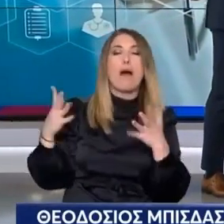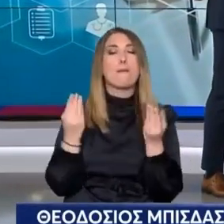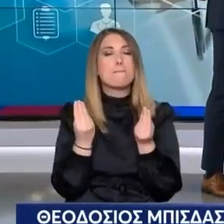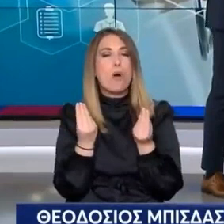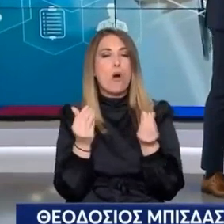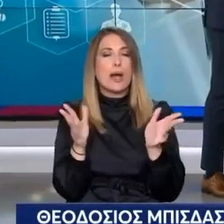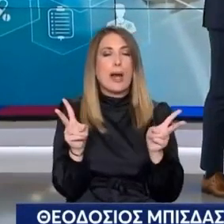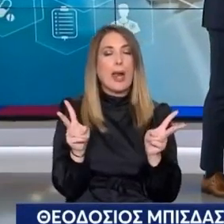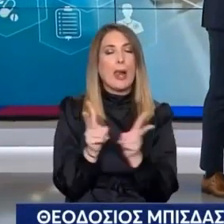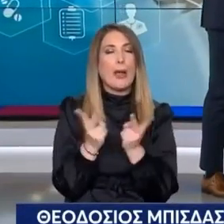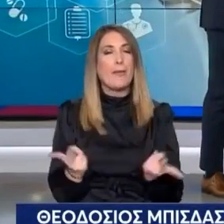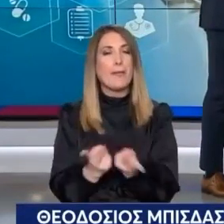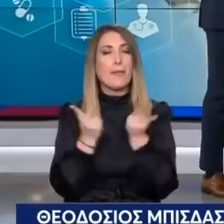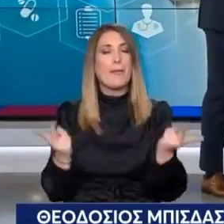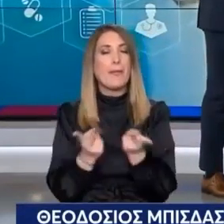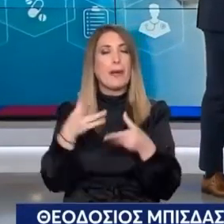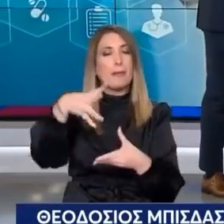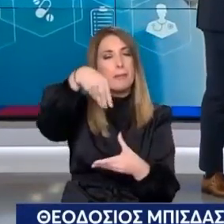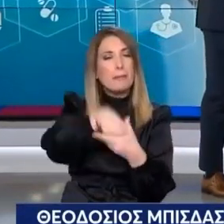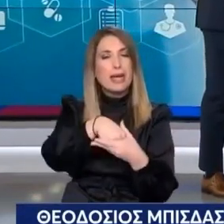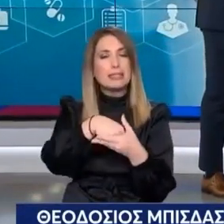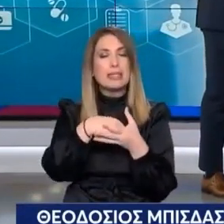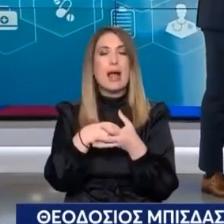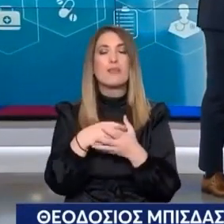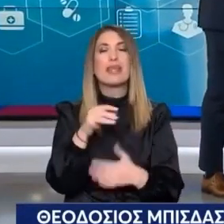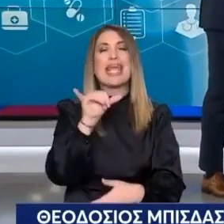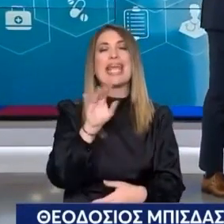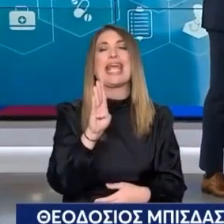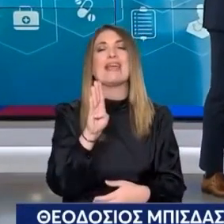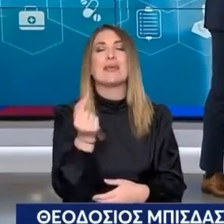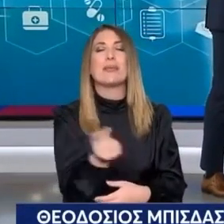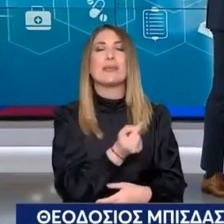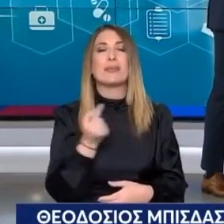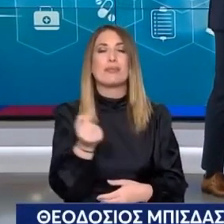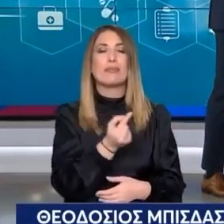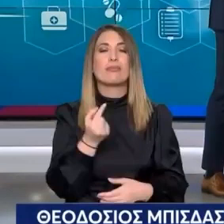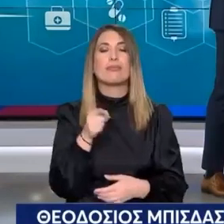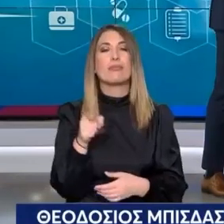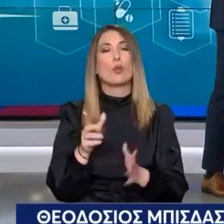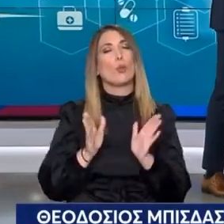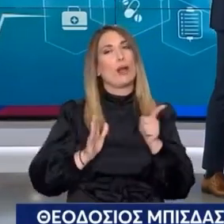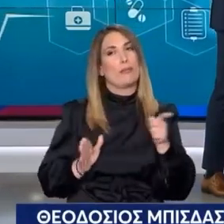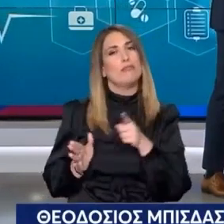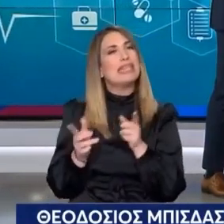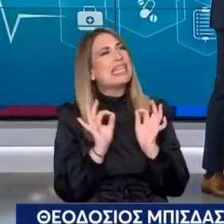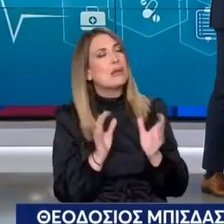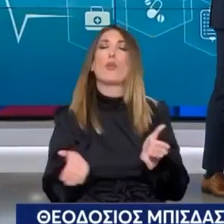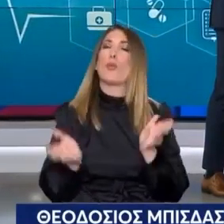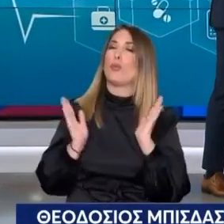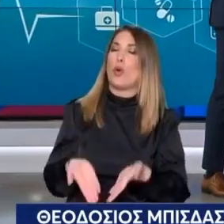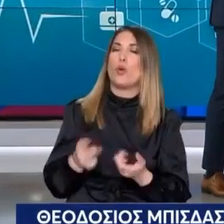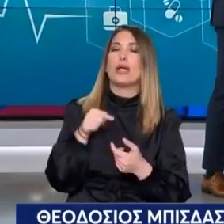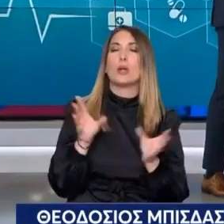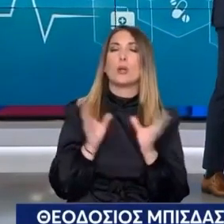χώρο του συμβατικού Που δηλαδή δεν έχει λικρόβει Το υβριδικό δηλαδή που έγκυται Το υβριδικό έγκυται στο γεγονός ότι μπορούμε να έχουμε την τεχνολογία